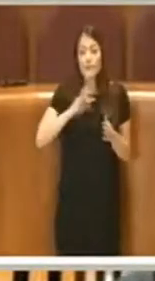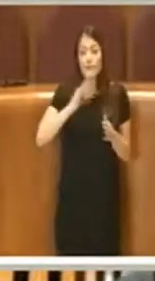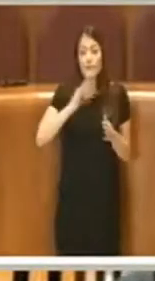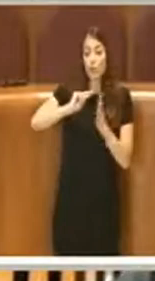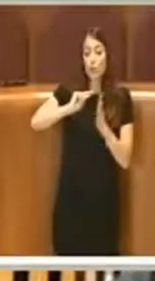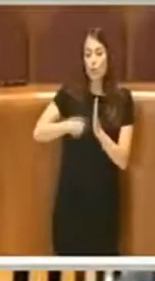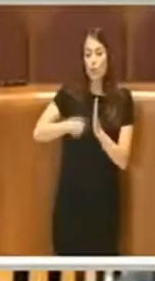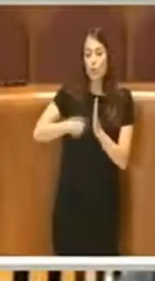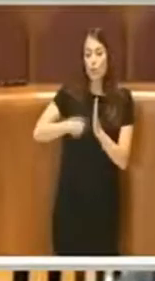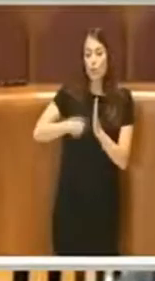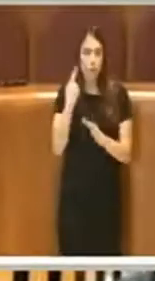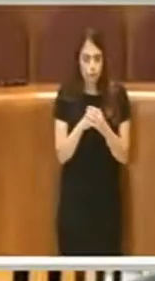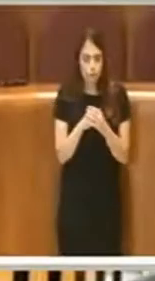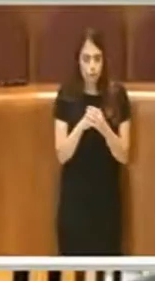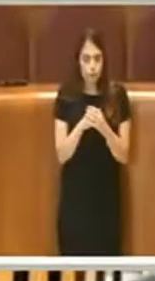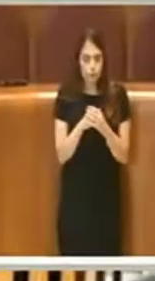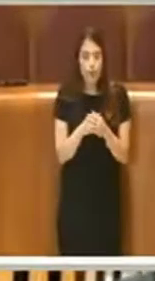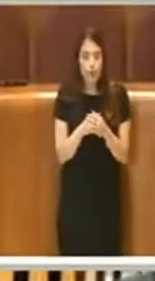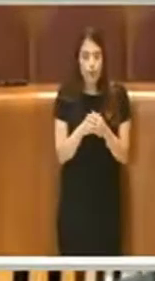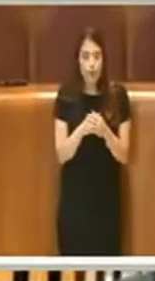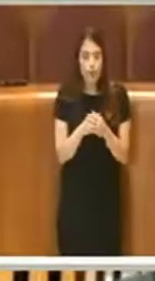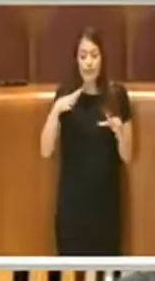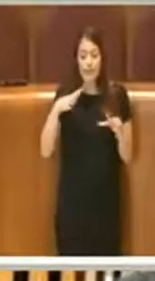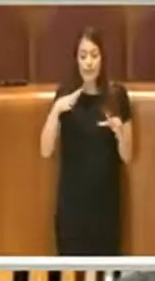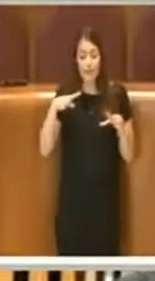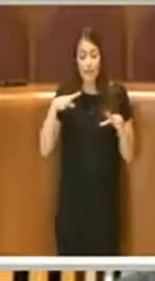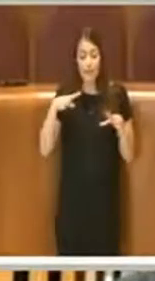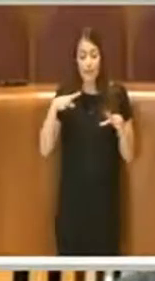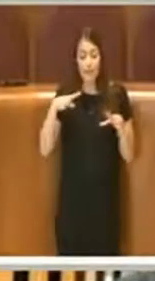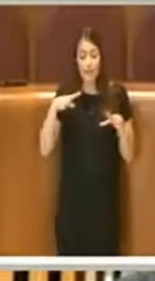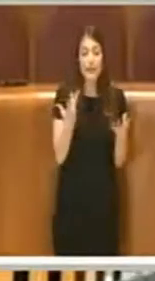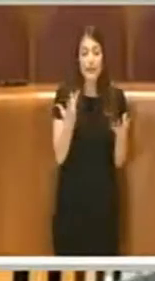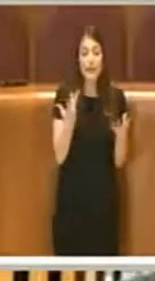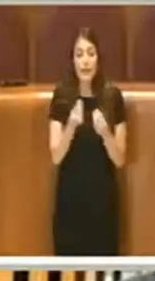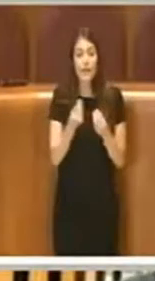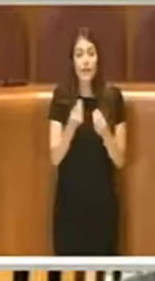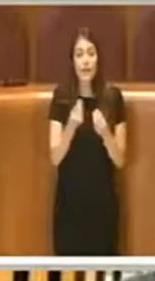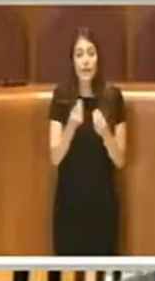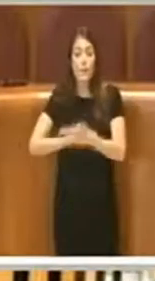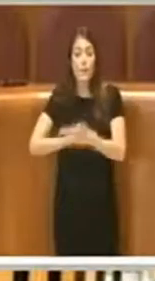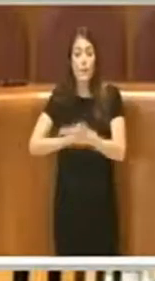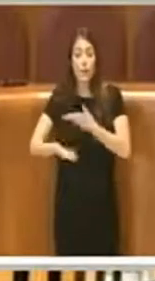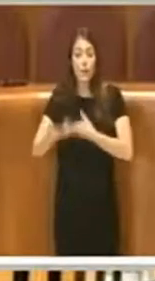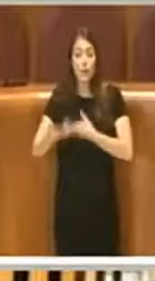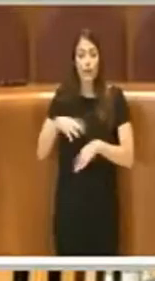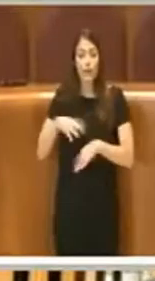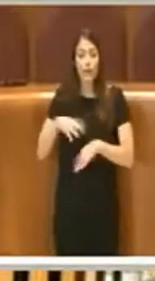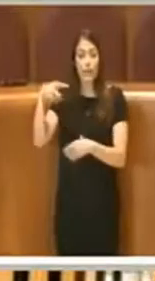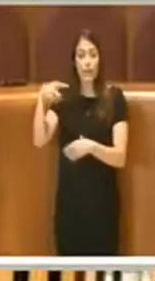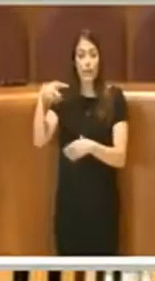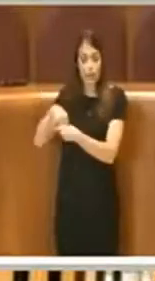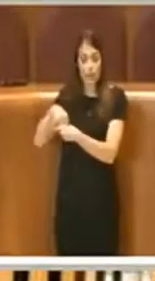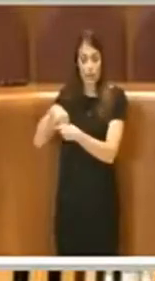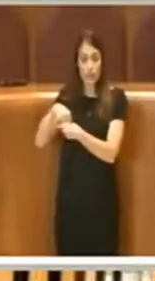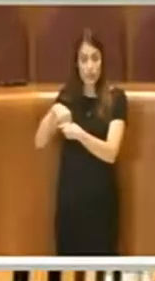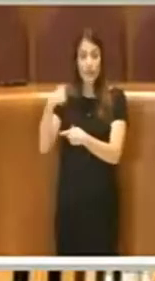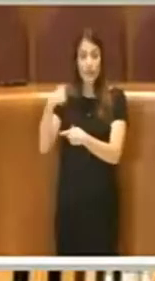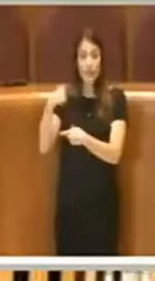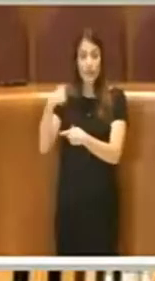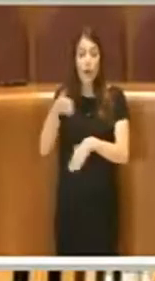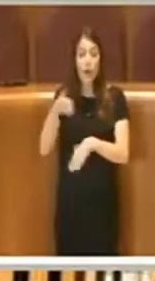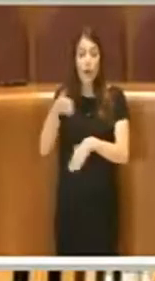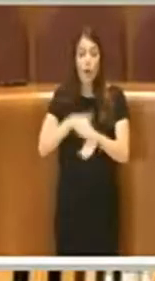impegna a lavorare anche con collaborazione interistituzionale. Questa non è mai mancata, qualsiasi sia la